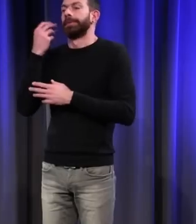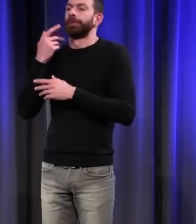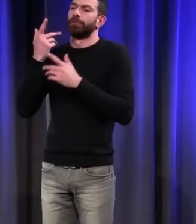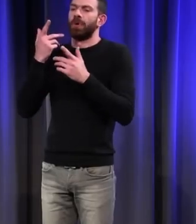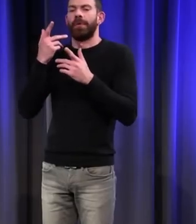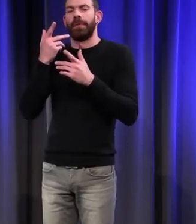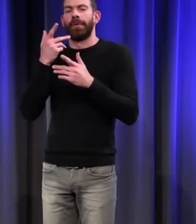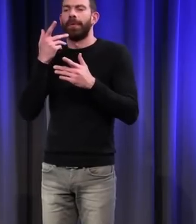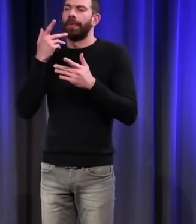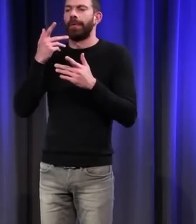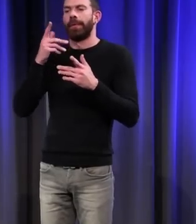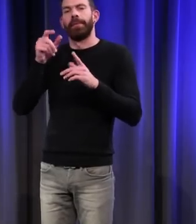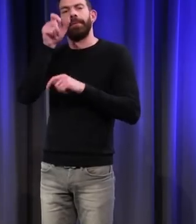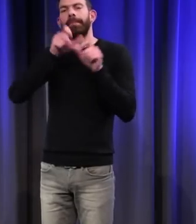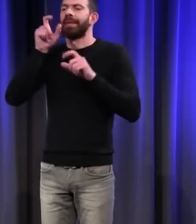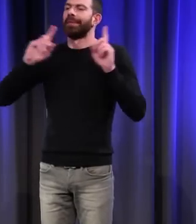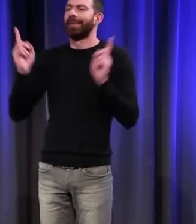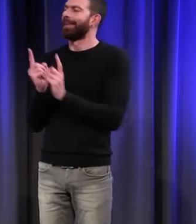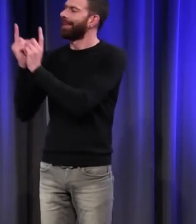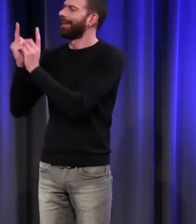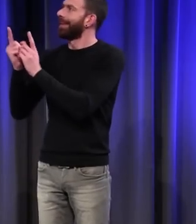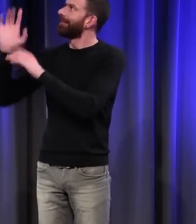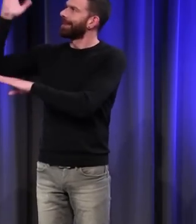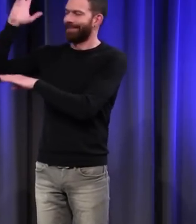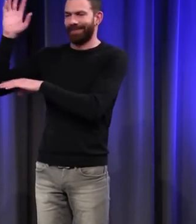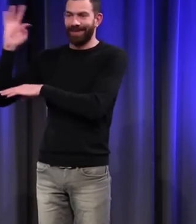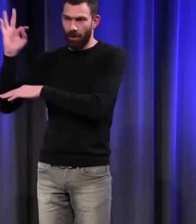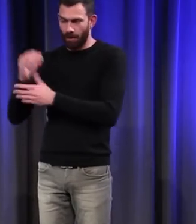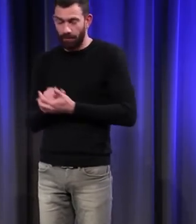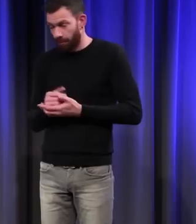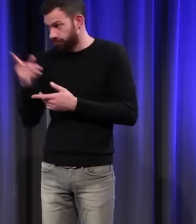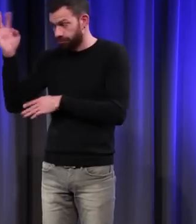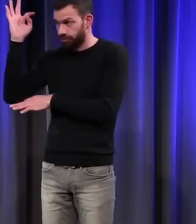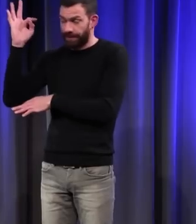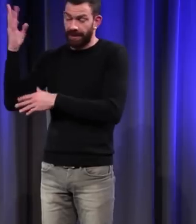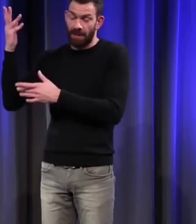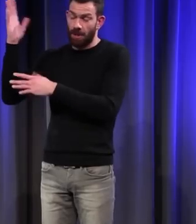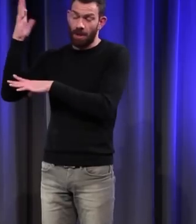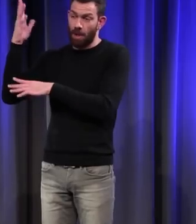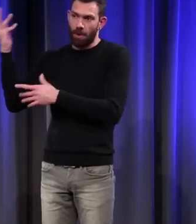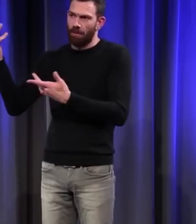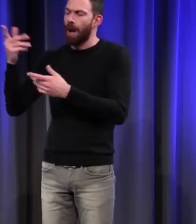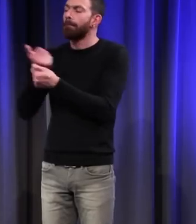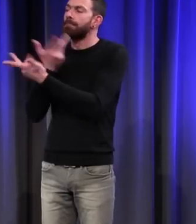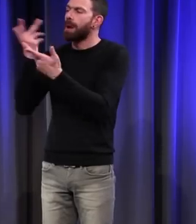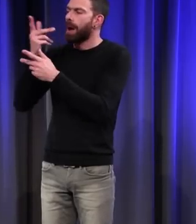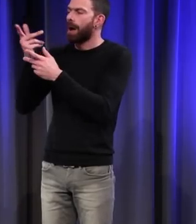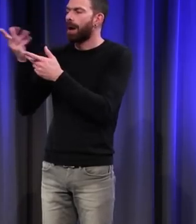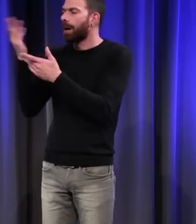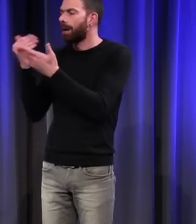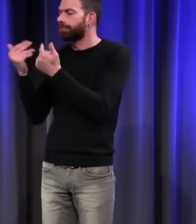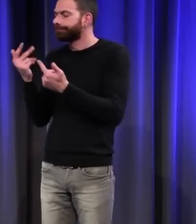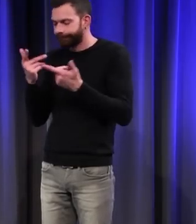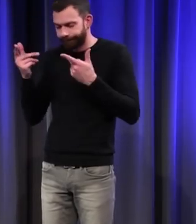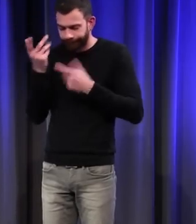sous un tilleul. Et puis, l'écorce du tilleul, on tire toutes sortes de produits pour la pharmacopée, bien sûr, du tilleul, comme nous, aujourd'hui.